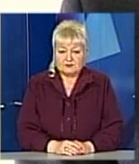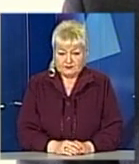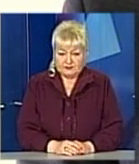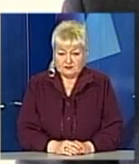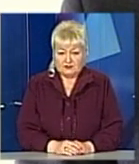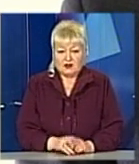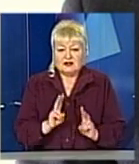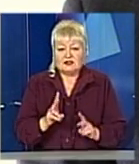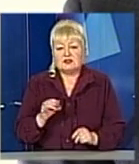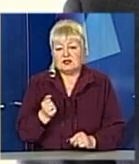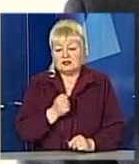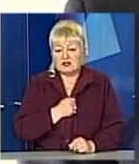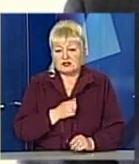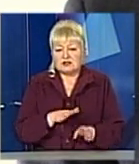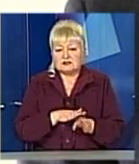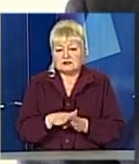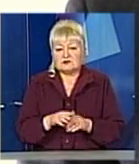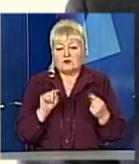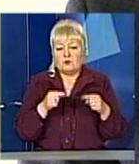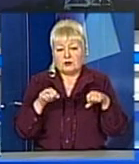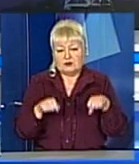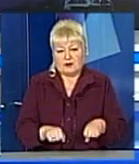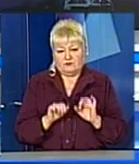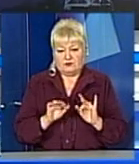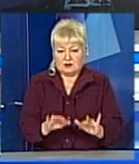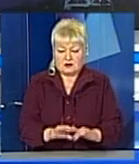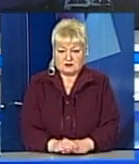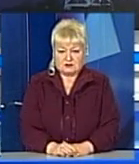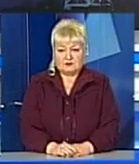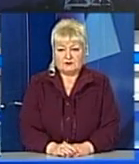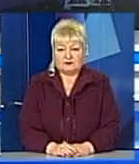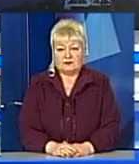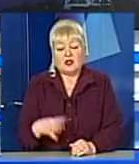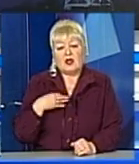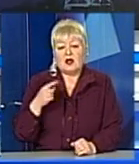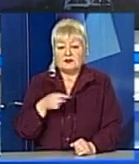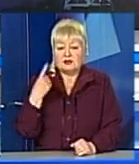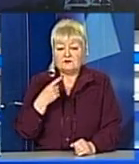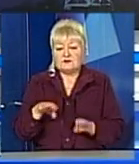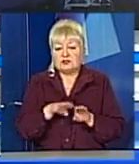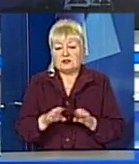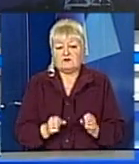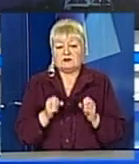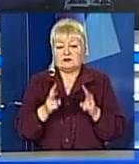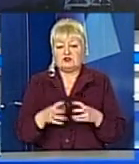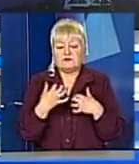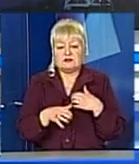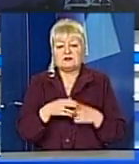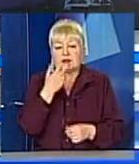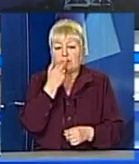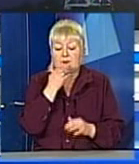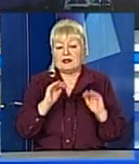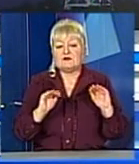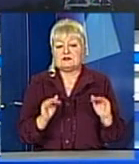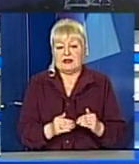на жаль, здійснювали протиправну діяльність. На Львівщині гривень злочинності серед підлітків